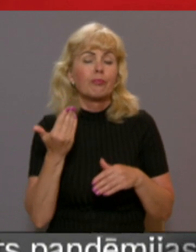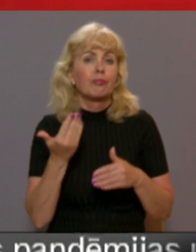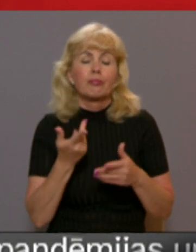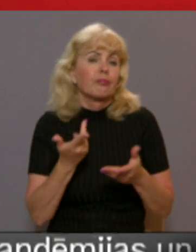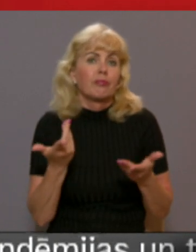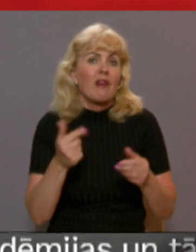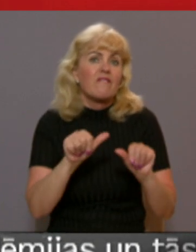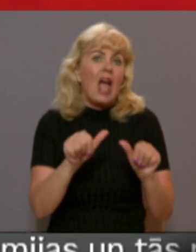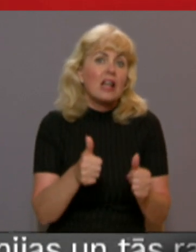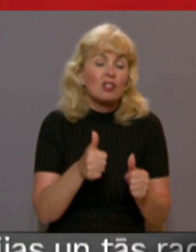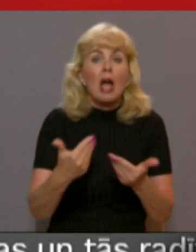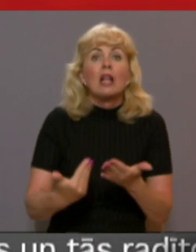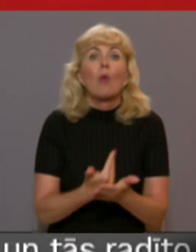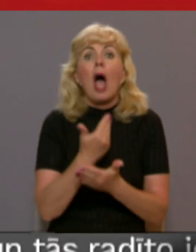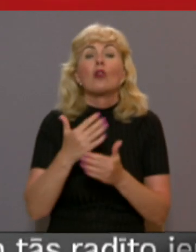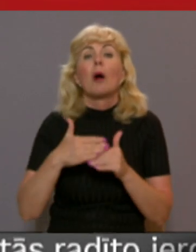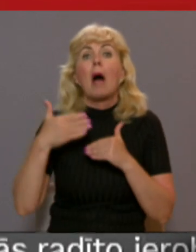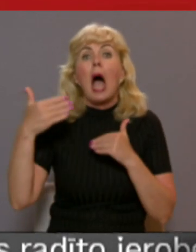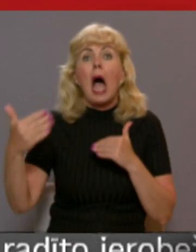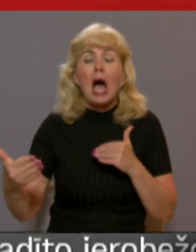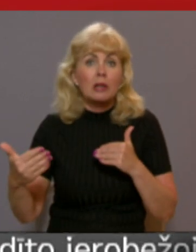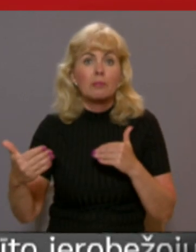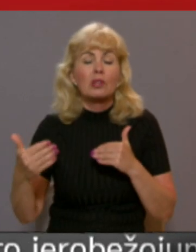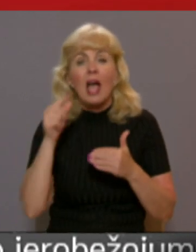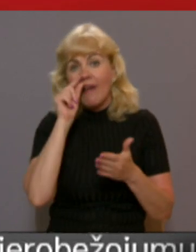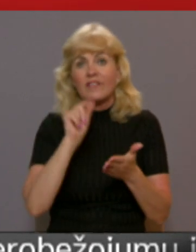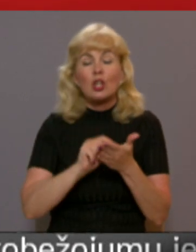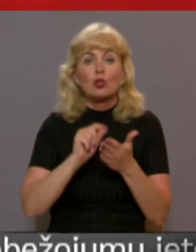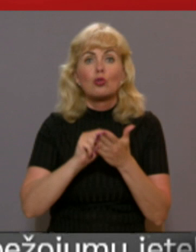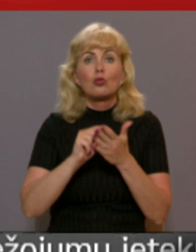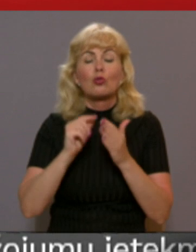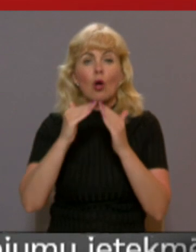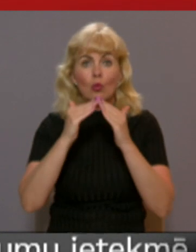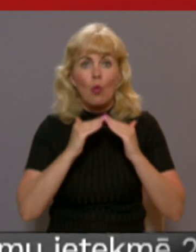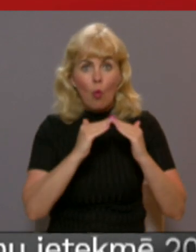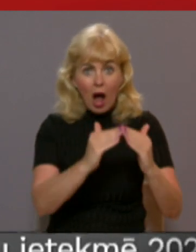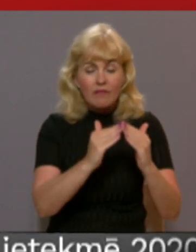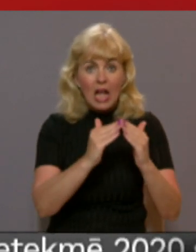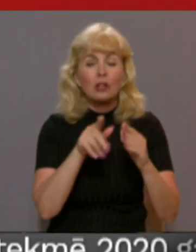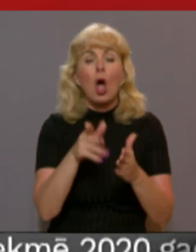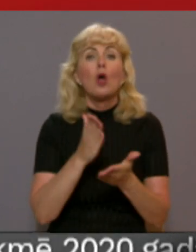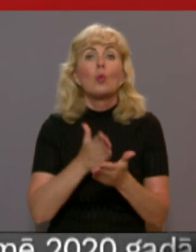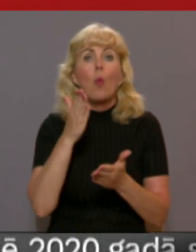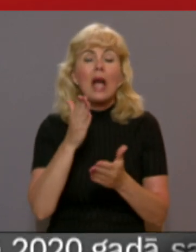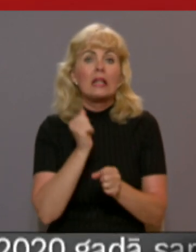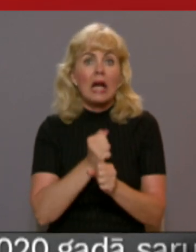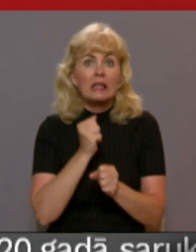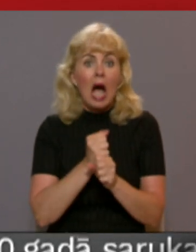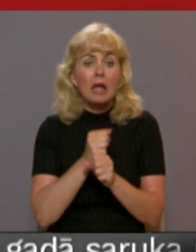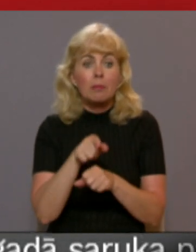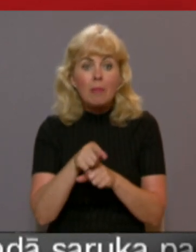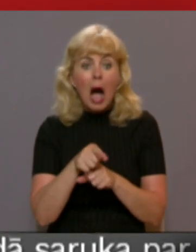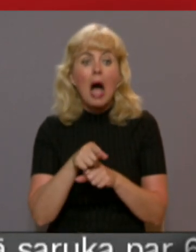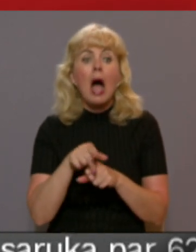no jaunajām ārpusprosta visu novietnēm, kur norisinājās darbi, izcēlās ugunsgrēks. Šobrīd